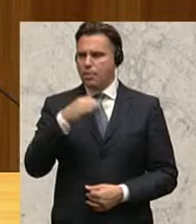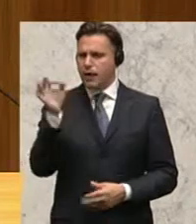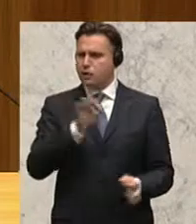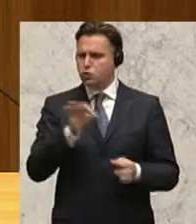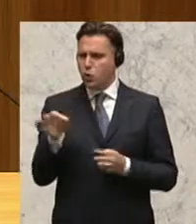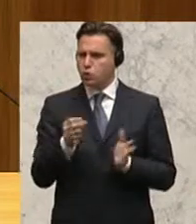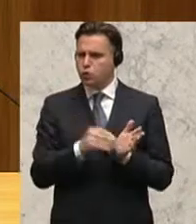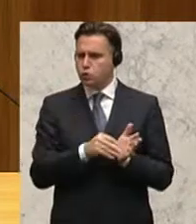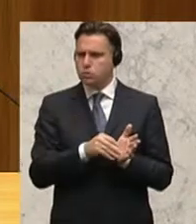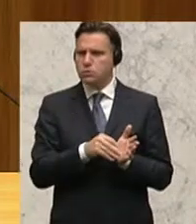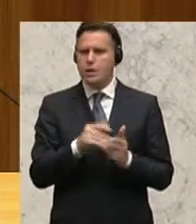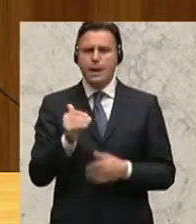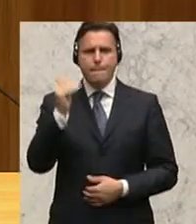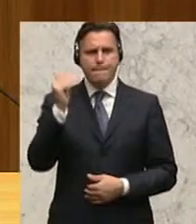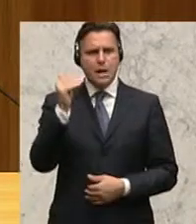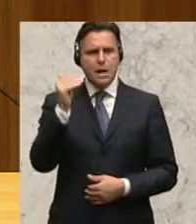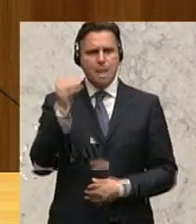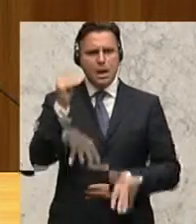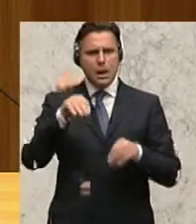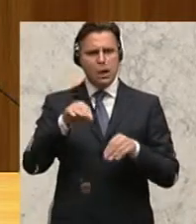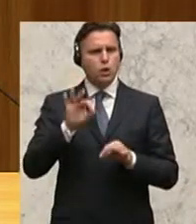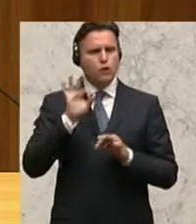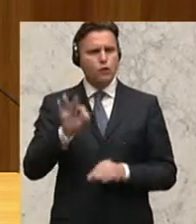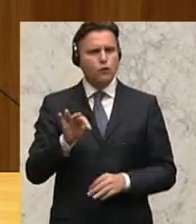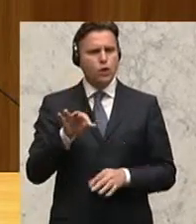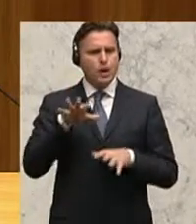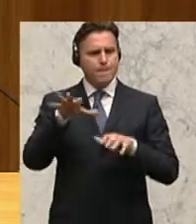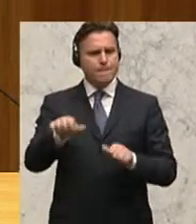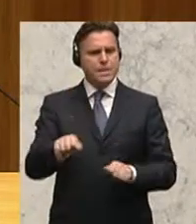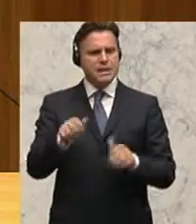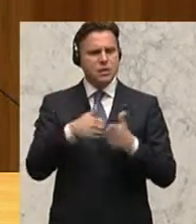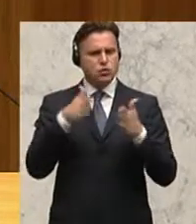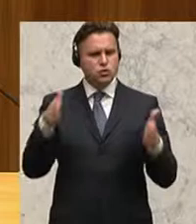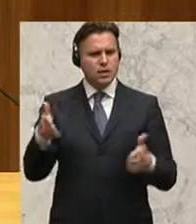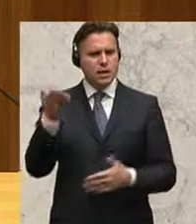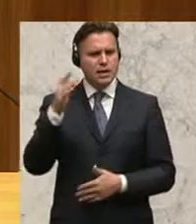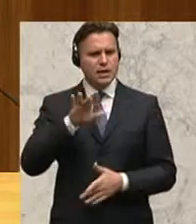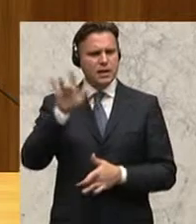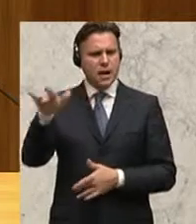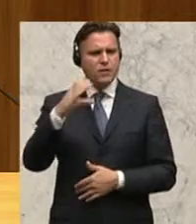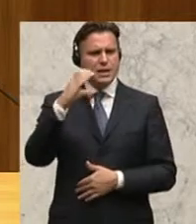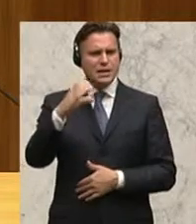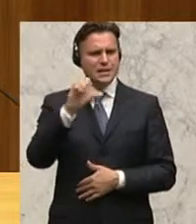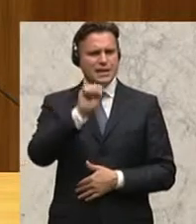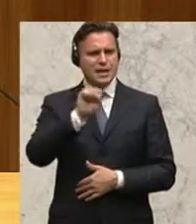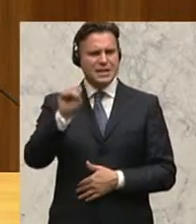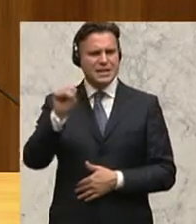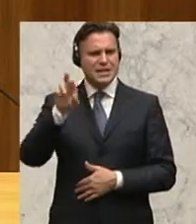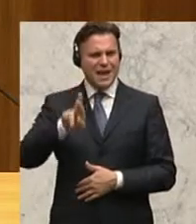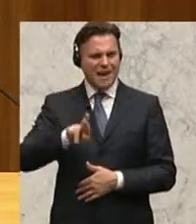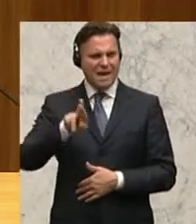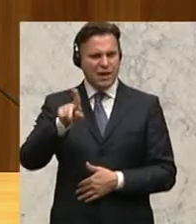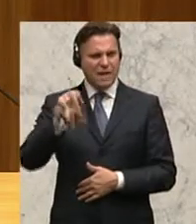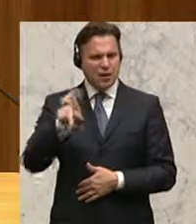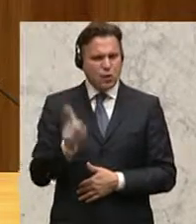zum Beispiel die Besatzungsschäden. Gegenüber der GSSR jetzt auch formell wieder aufarbeiten soll und